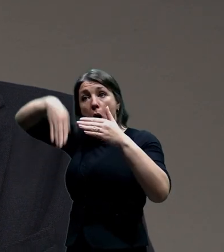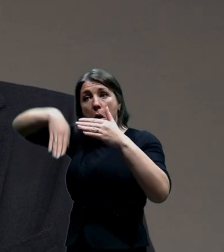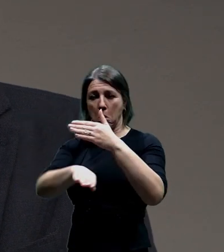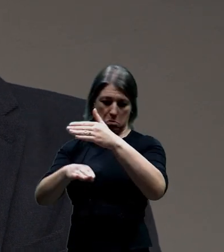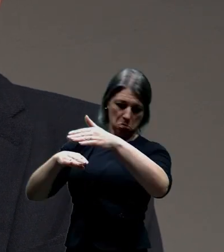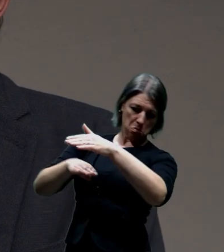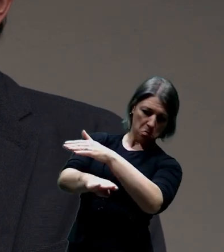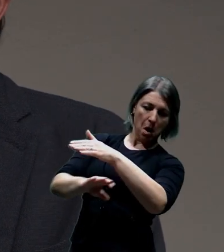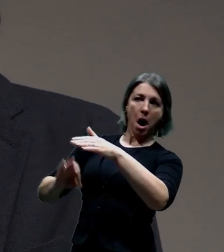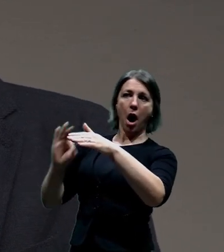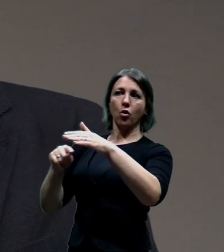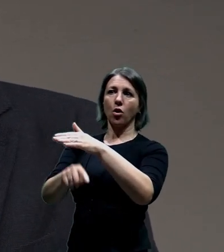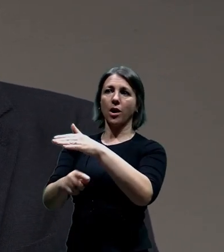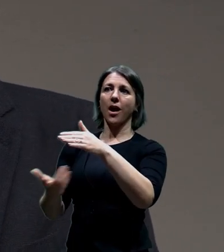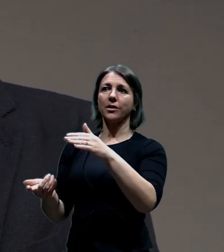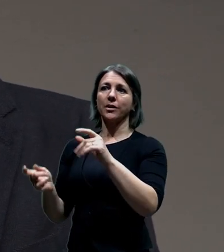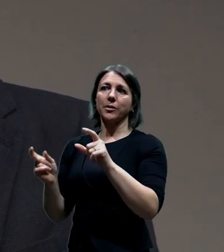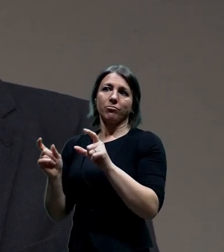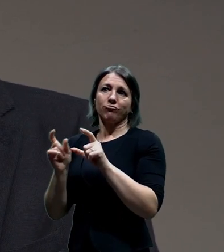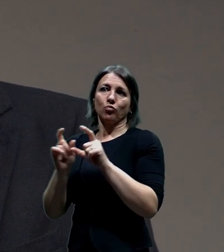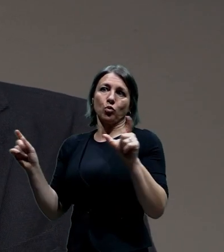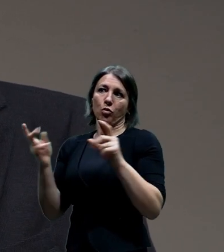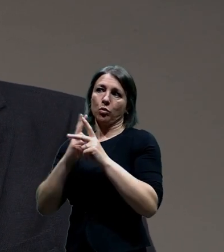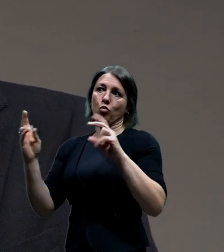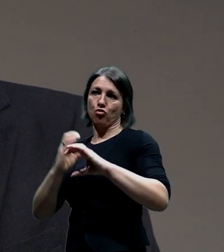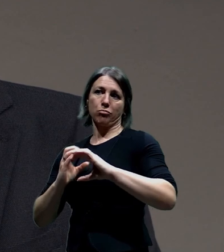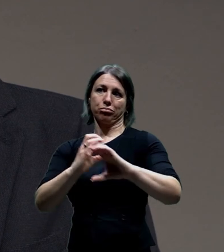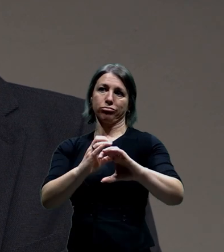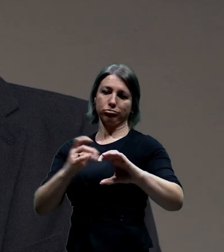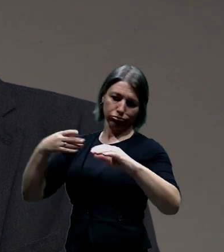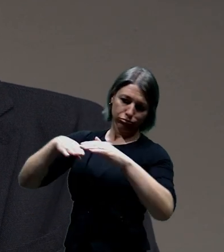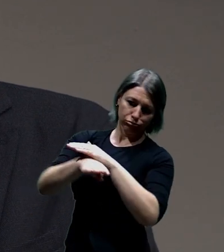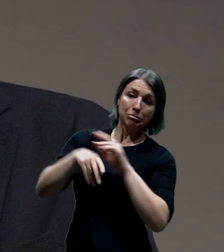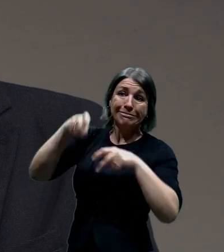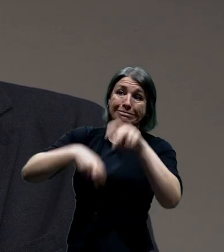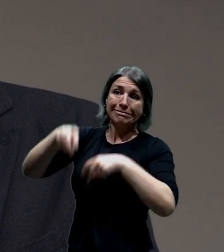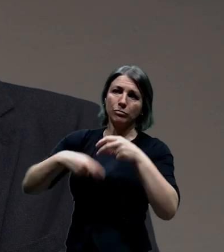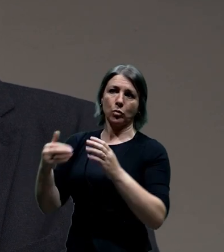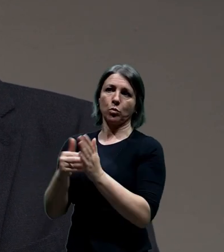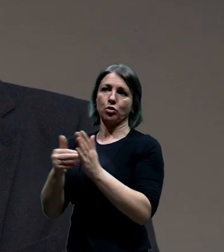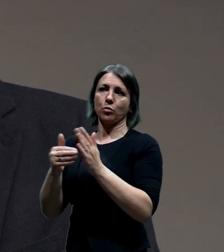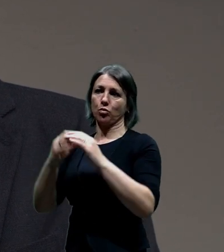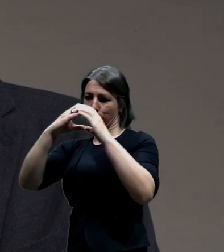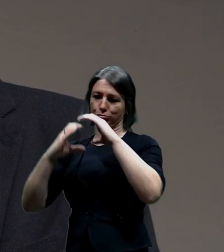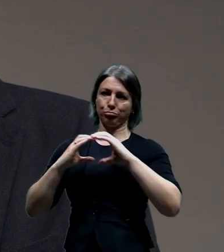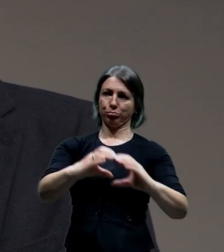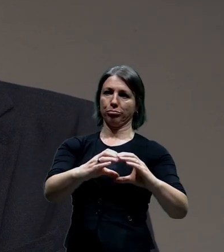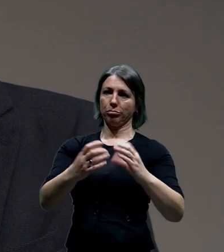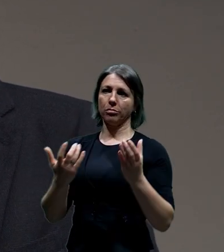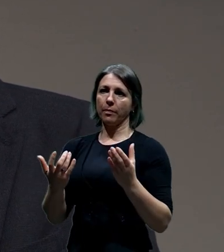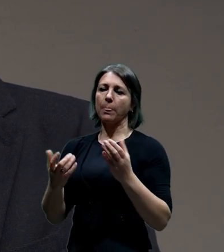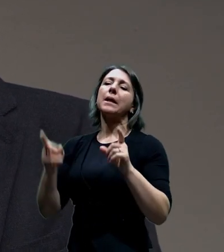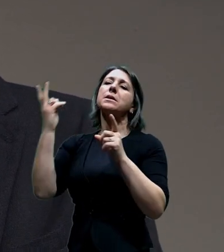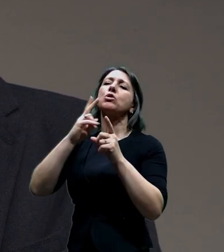být hloubený, ale může být možná ražený a s vynecháním té vlastně té mimourovňové